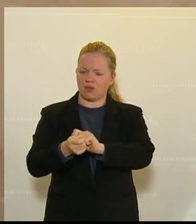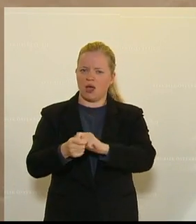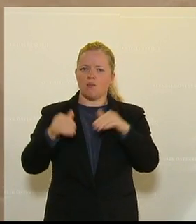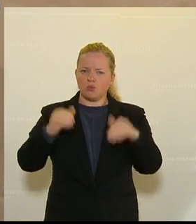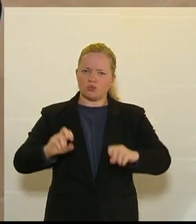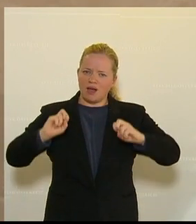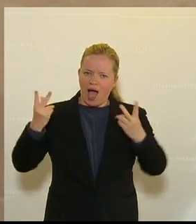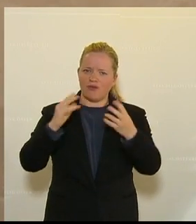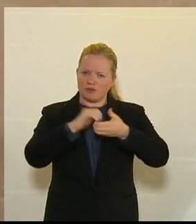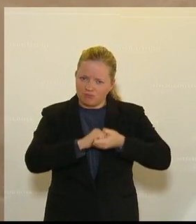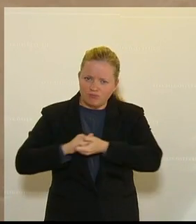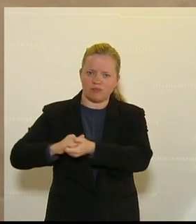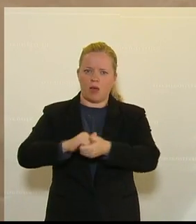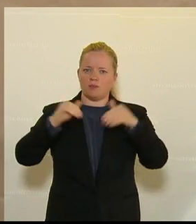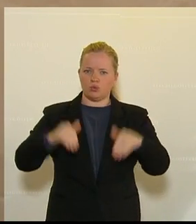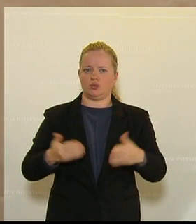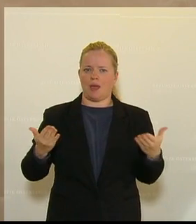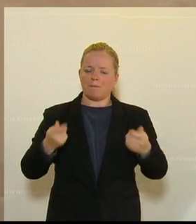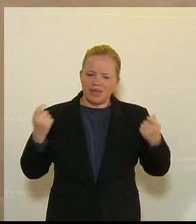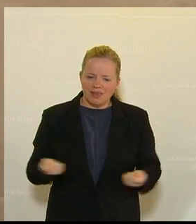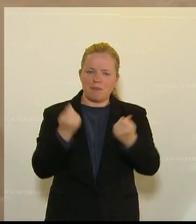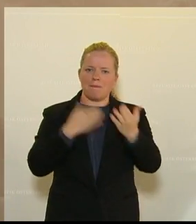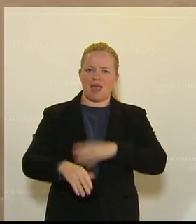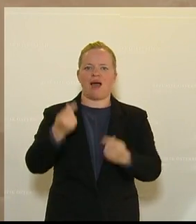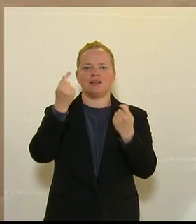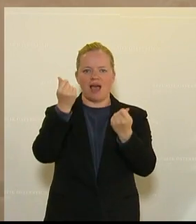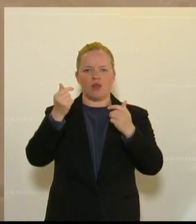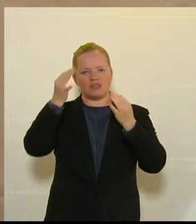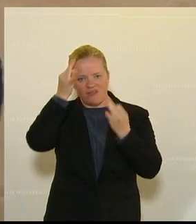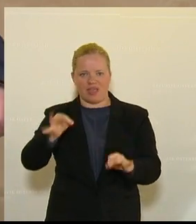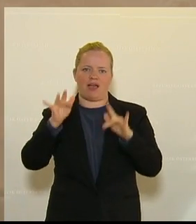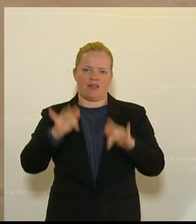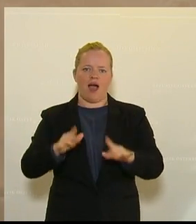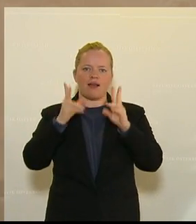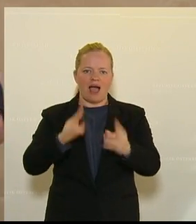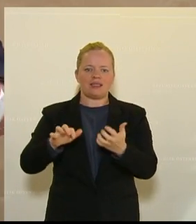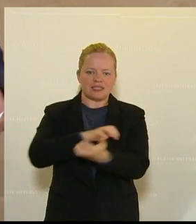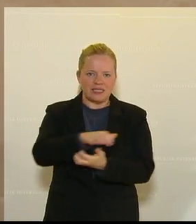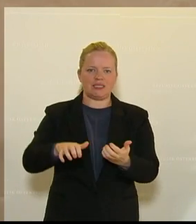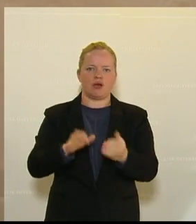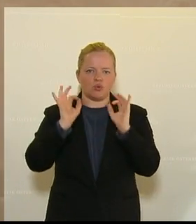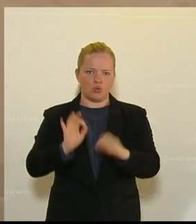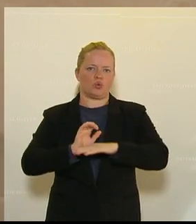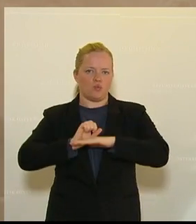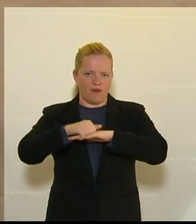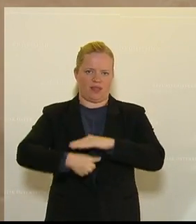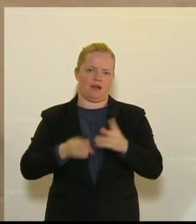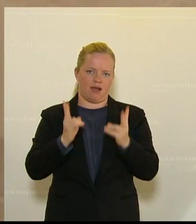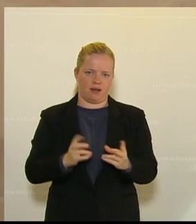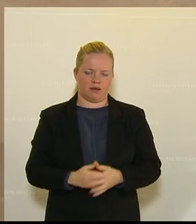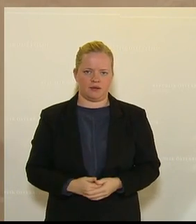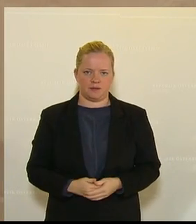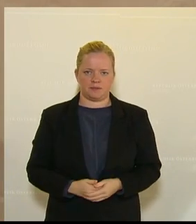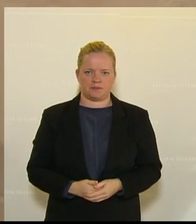Kraft bündeln, damit unsere Betriebe mehr Liquidität haben, um aus dieser Krise natürlich herauszukommen.